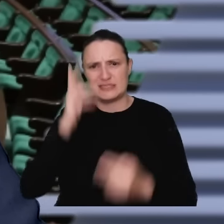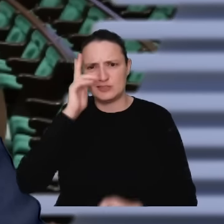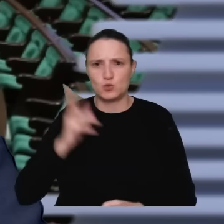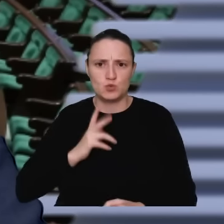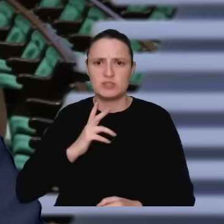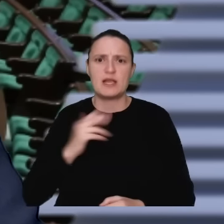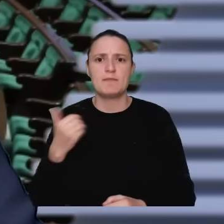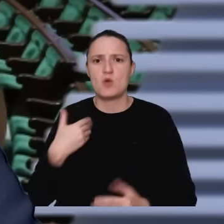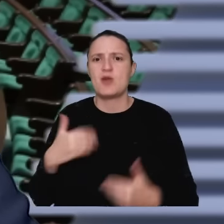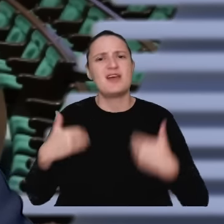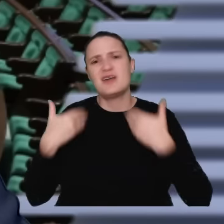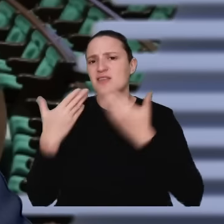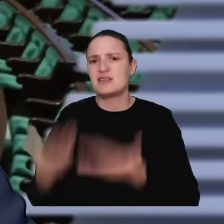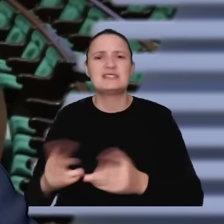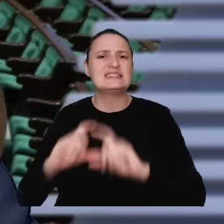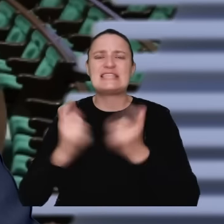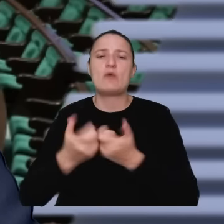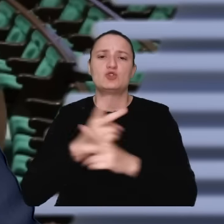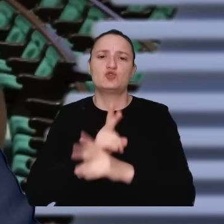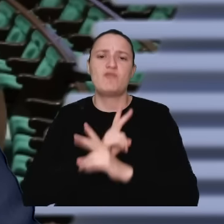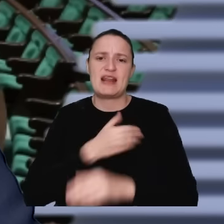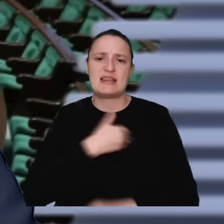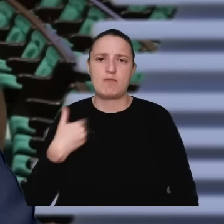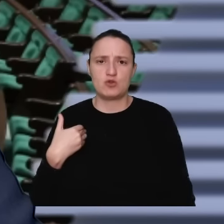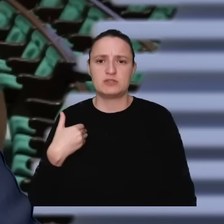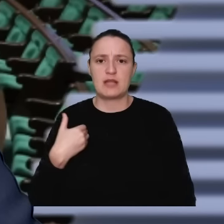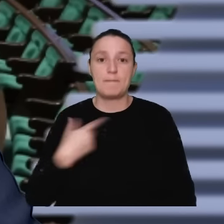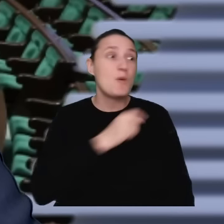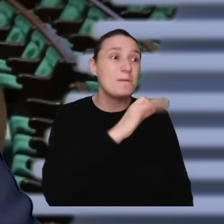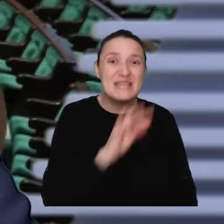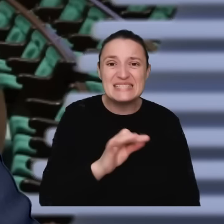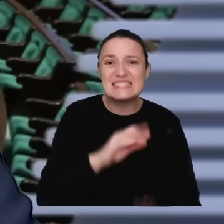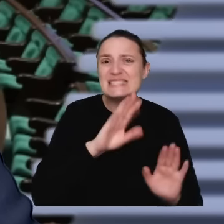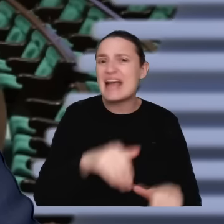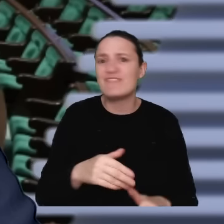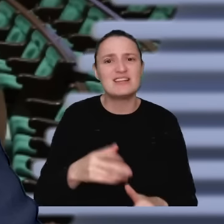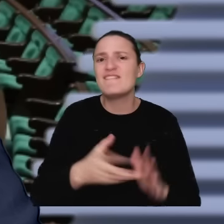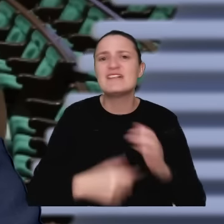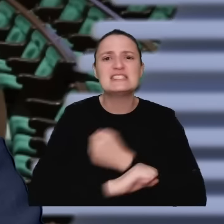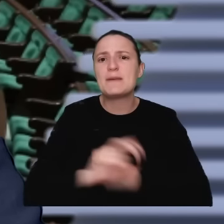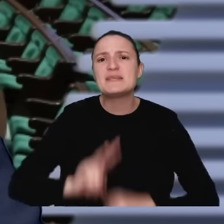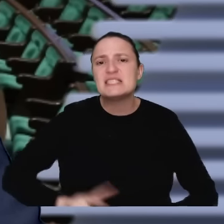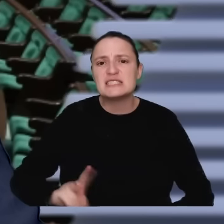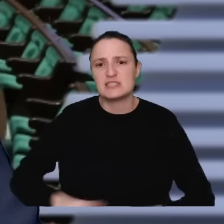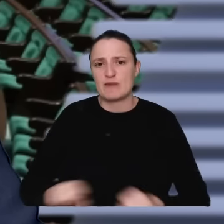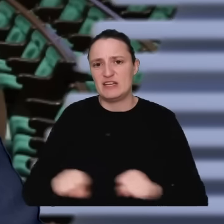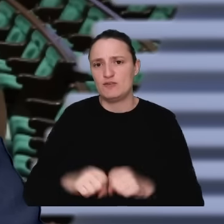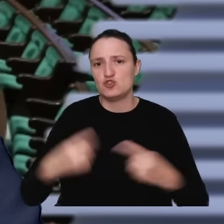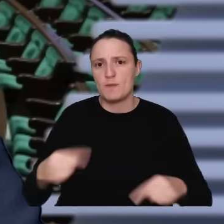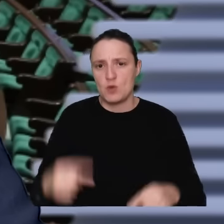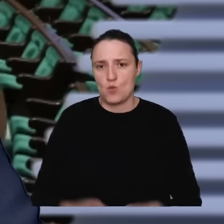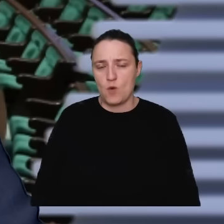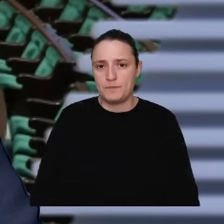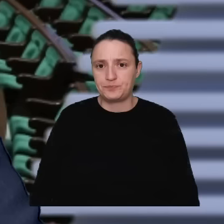oddane w całości suwerennej Polsce. Prawo i Sprawiedliwość nie miało nawet żadnego wiceministra sprawiedliwości. Resort